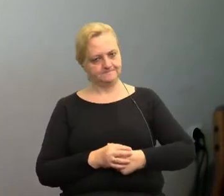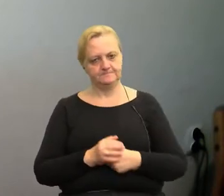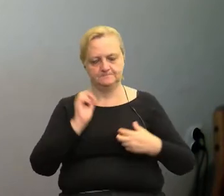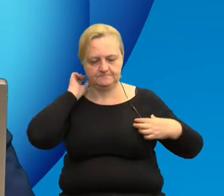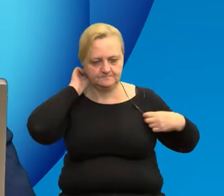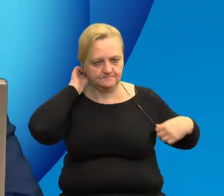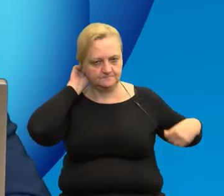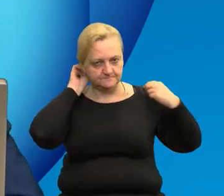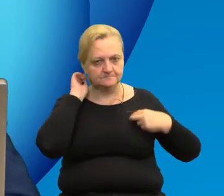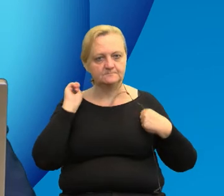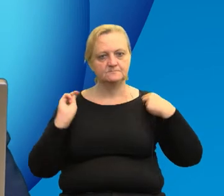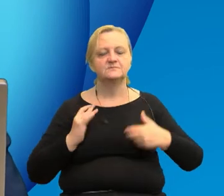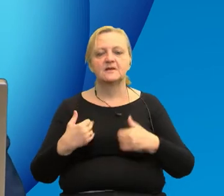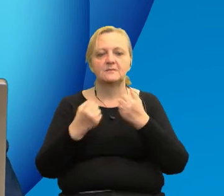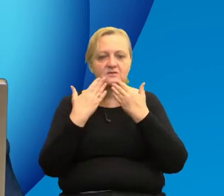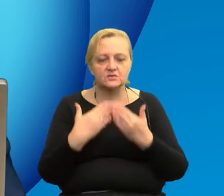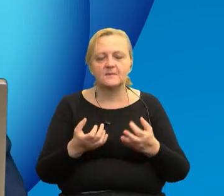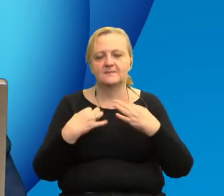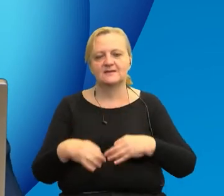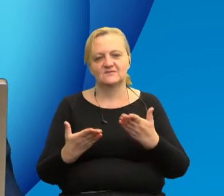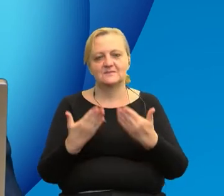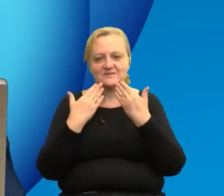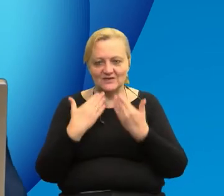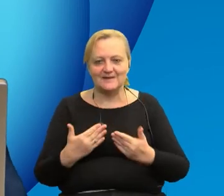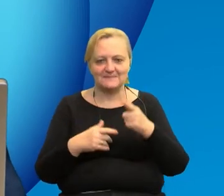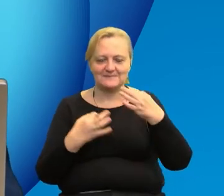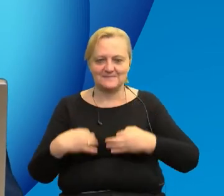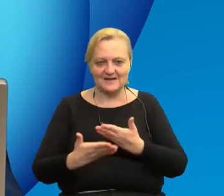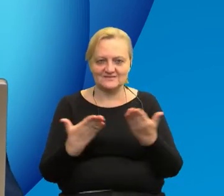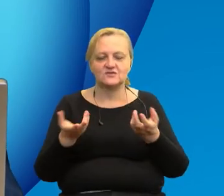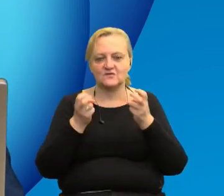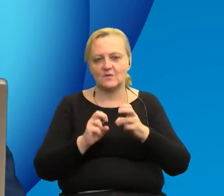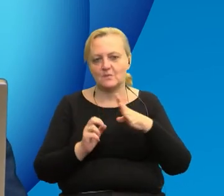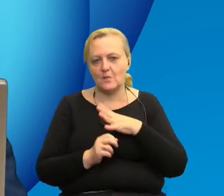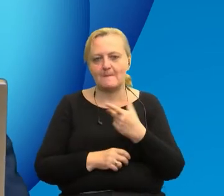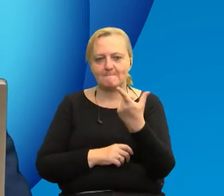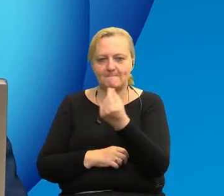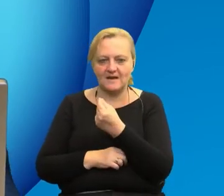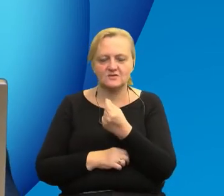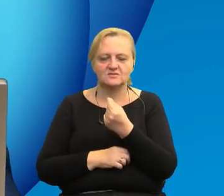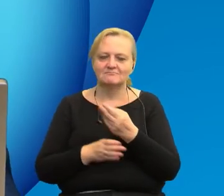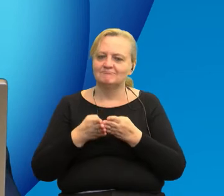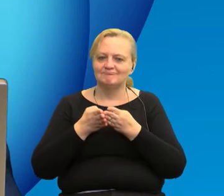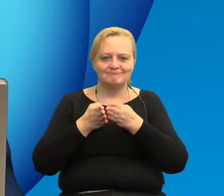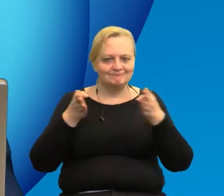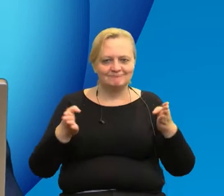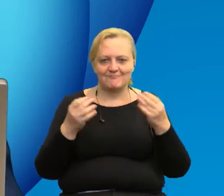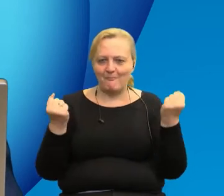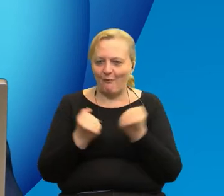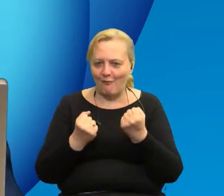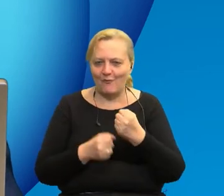Bardzo dziękuję. Właśnie Państwa, dzięki Państwu stworzone zostało partnerstwo o bardzo szerokim zasięgu.